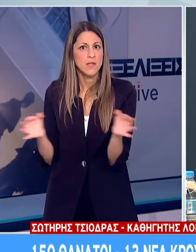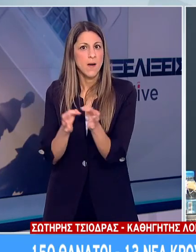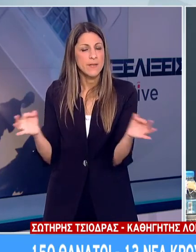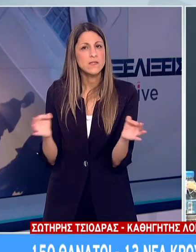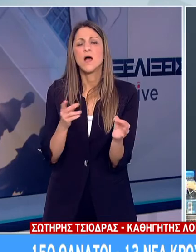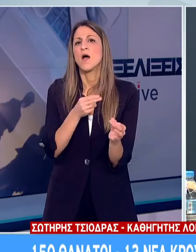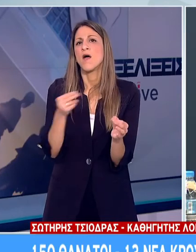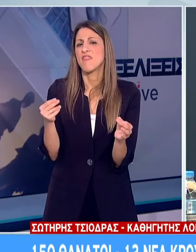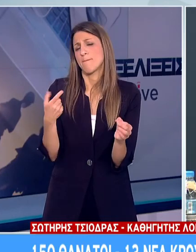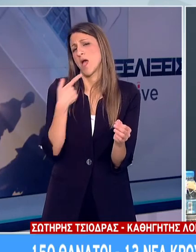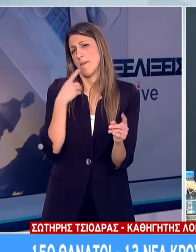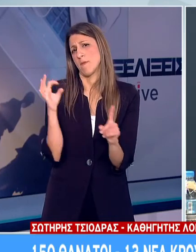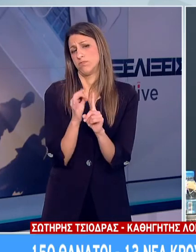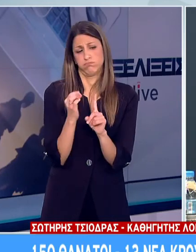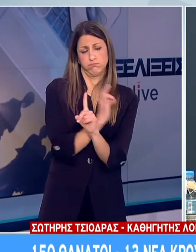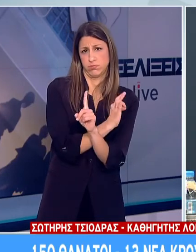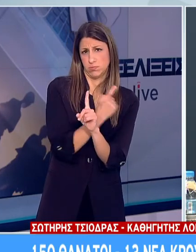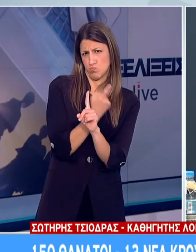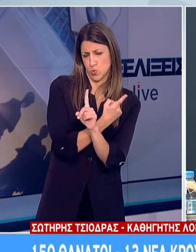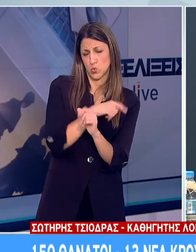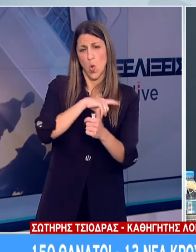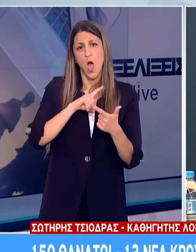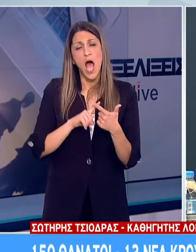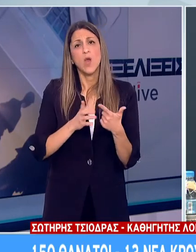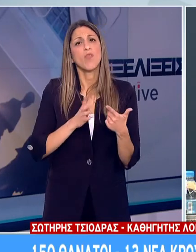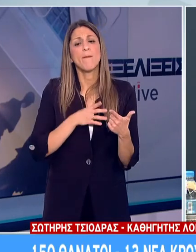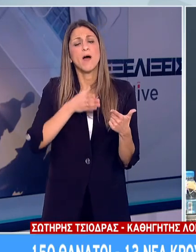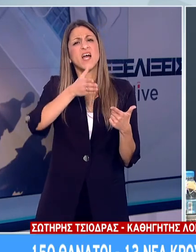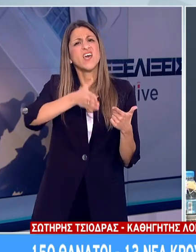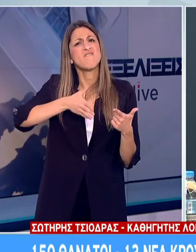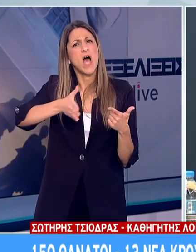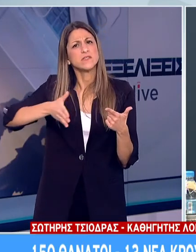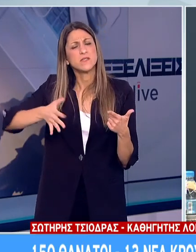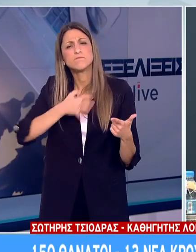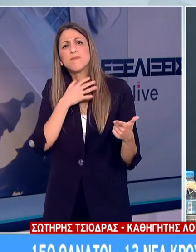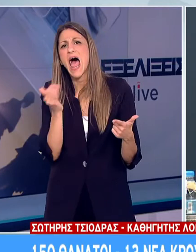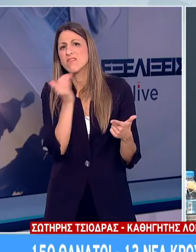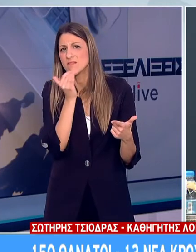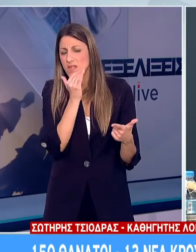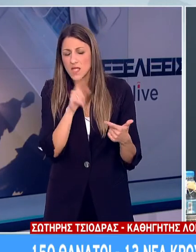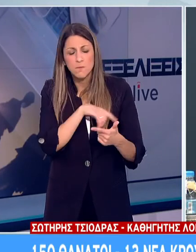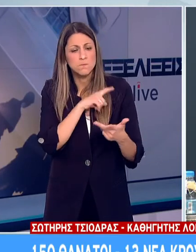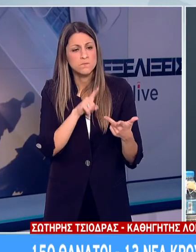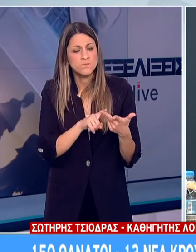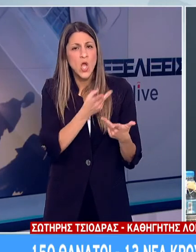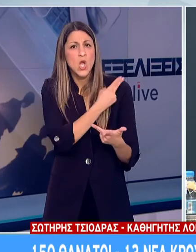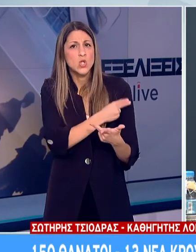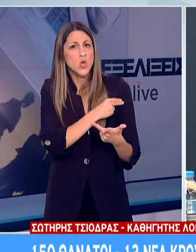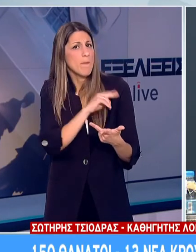κλίνες εντατικής θεραπείας είναι η κατάληψη στις νοσηλευτικές μονάδες κλινών οι οποίες είναι σχετίζονται με τον ιό